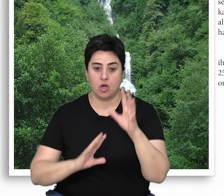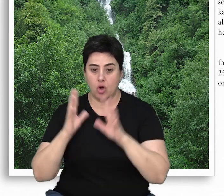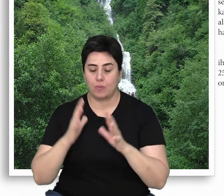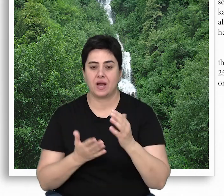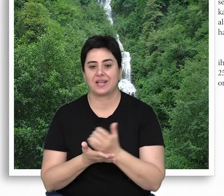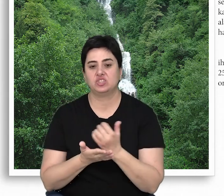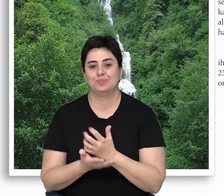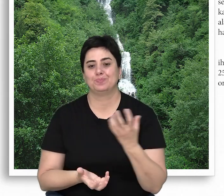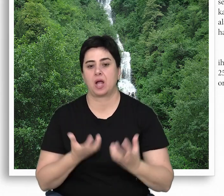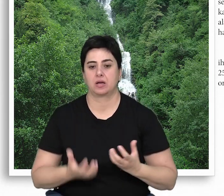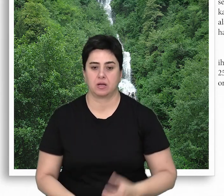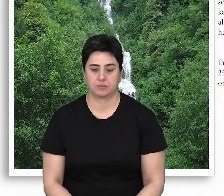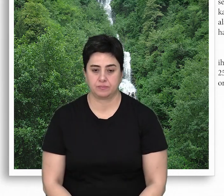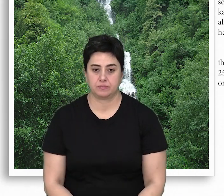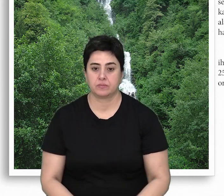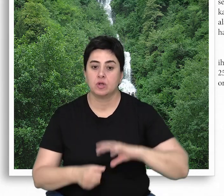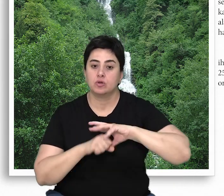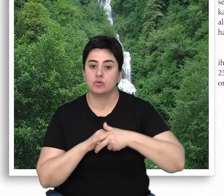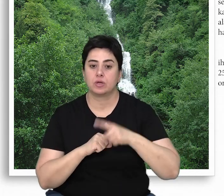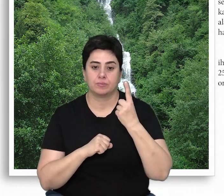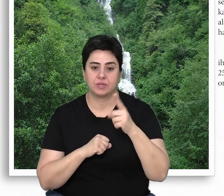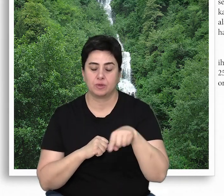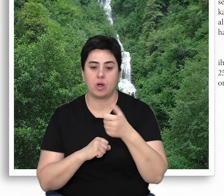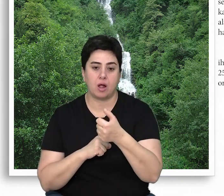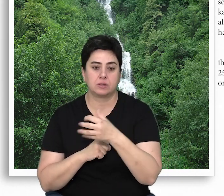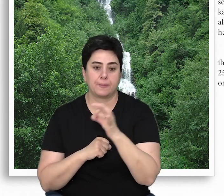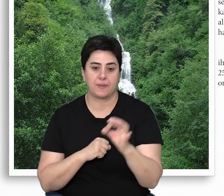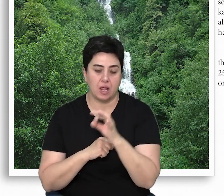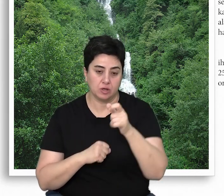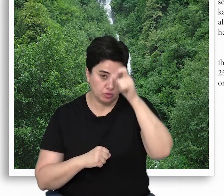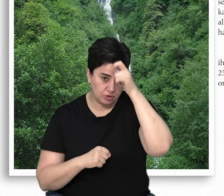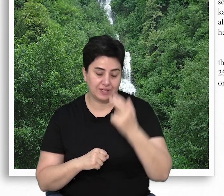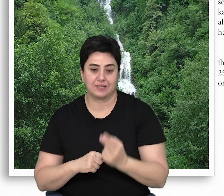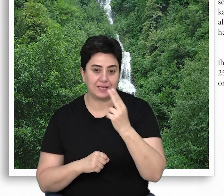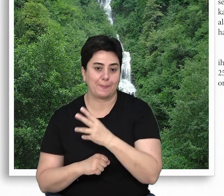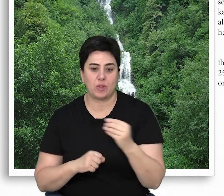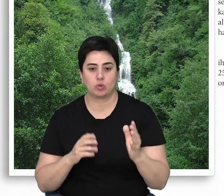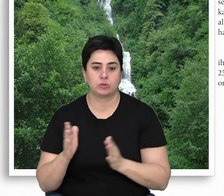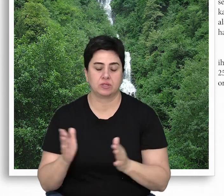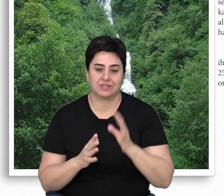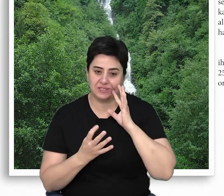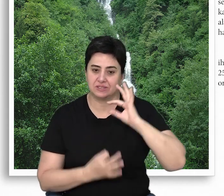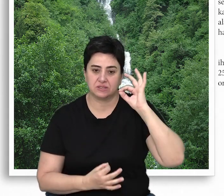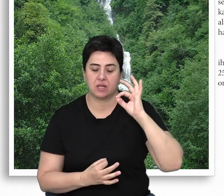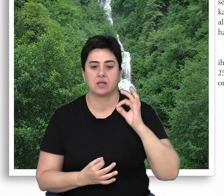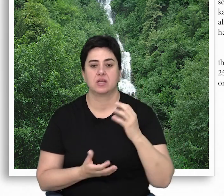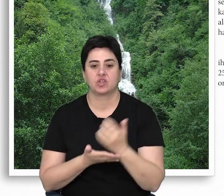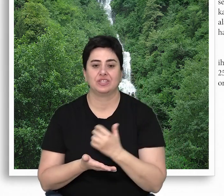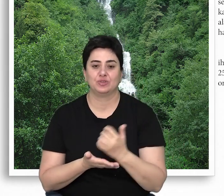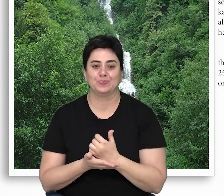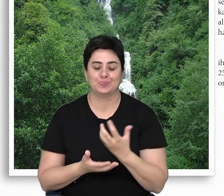Ormanlar Geçim Kaynağı Dünyada 1,6 milyar, ülkemizde 7 milyon civarında insan,